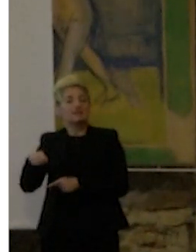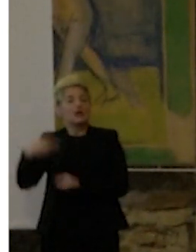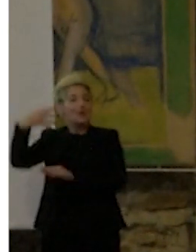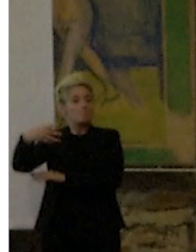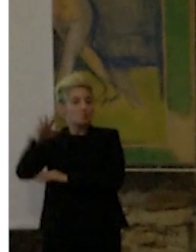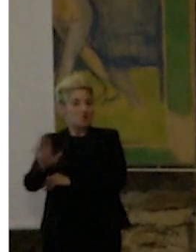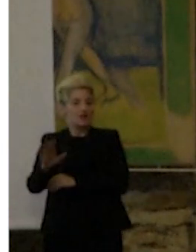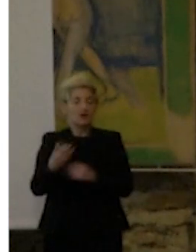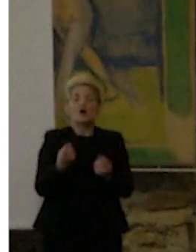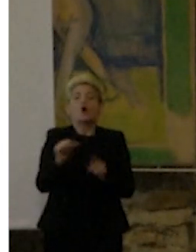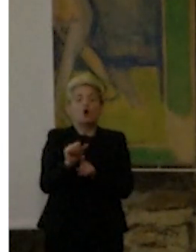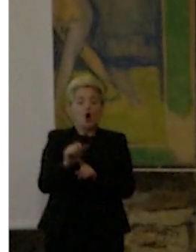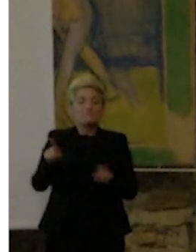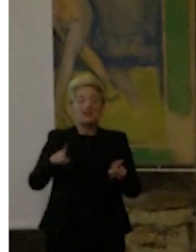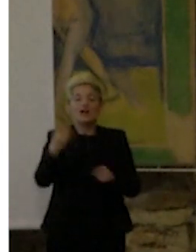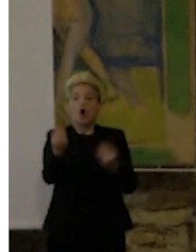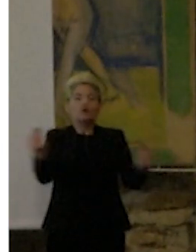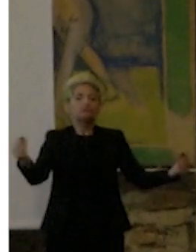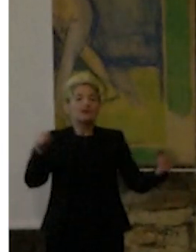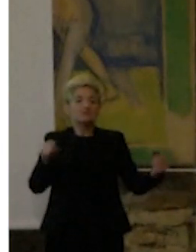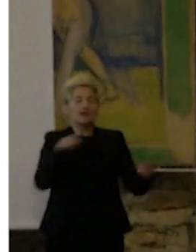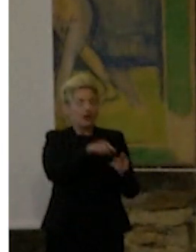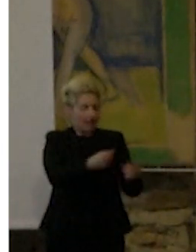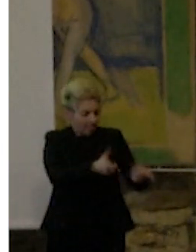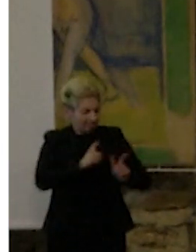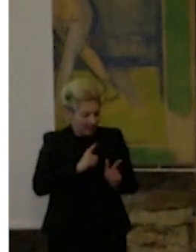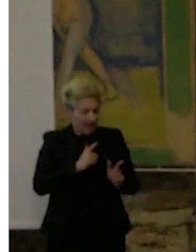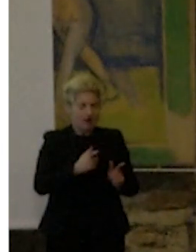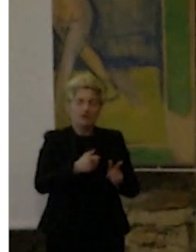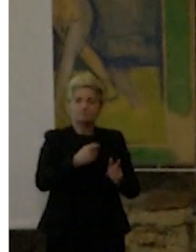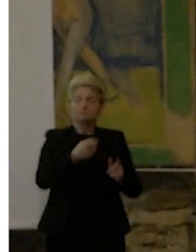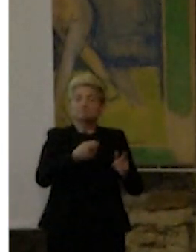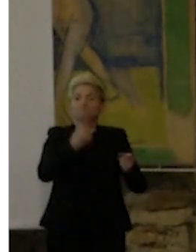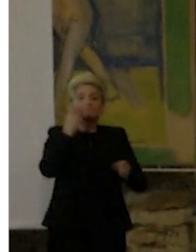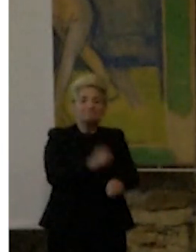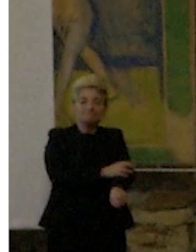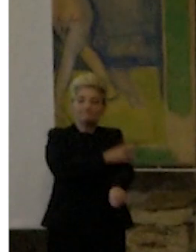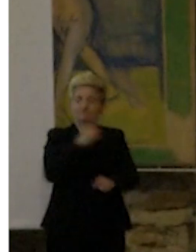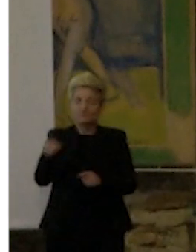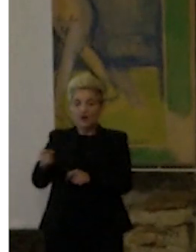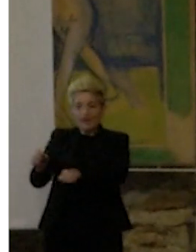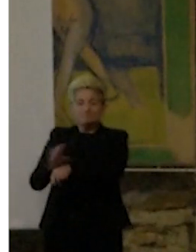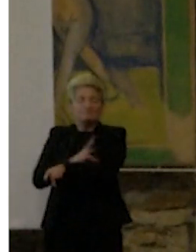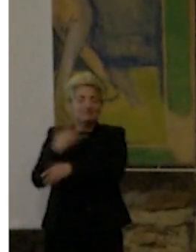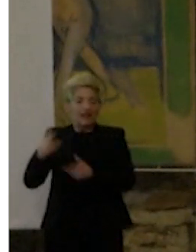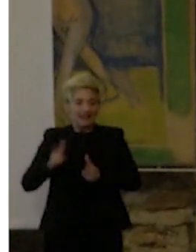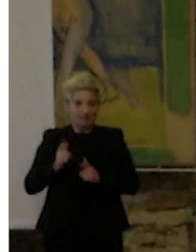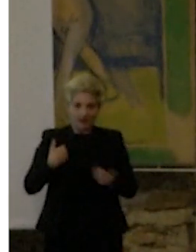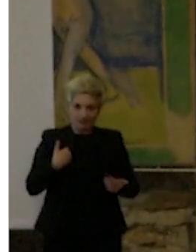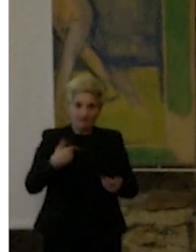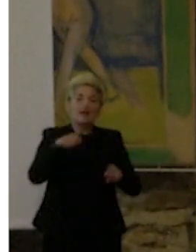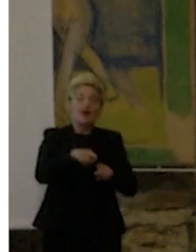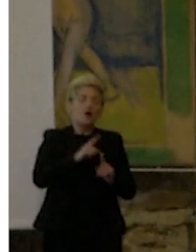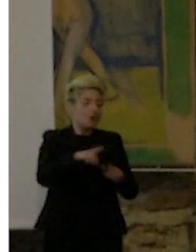come soggetti, cioè cose capaci di parlarci e di mettersi in relazione tra loro. Avevano bisogno di uno spazio per dialogare.